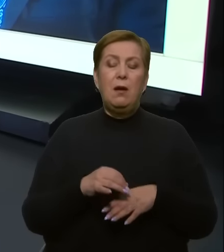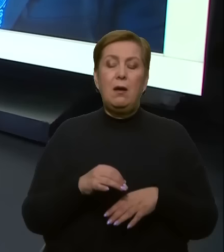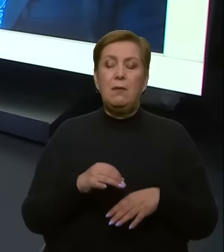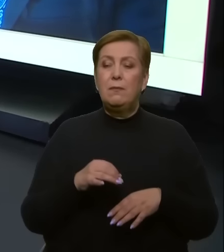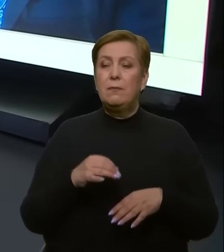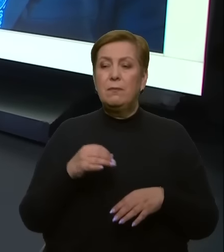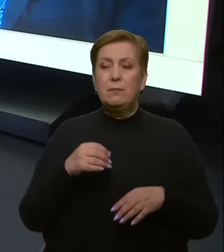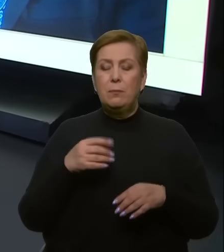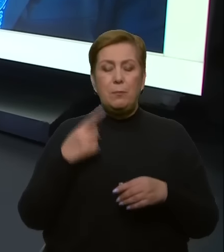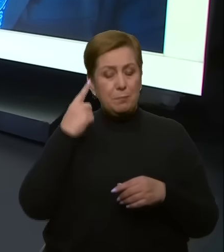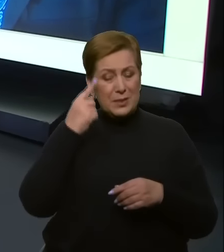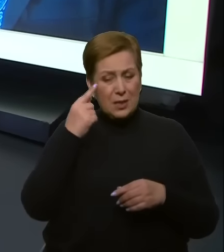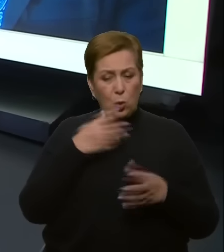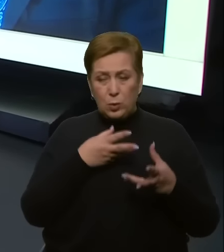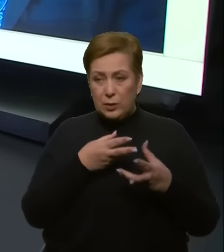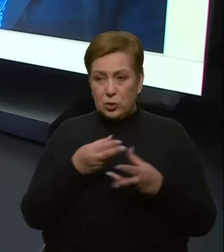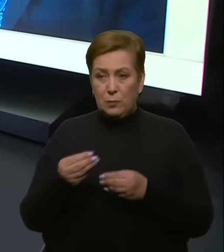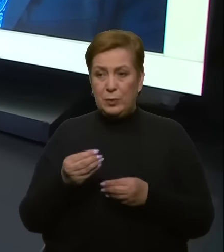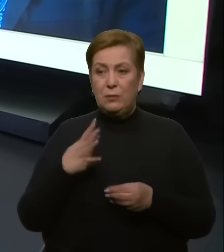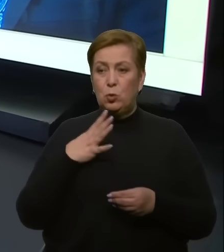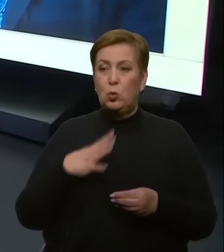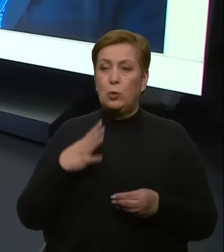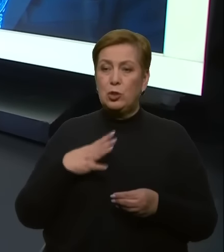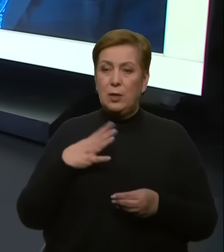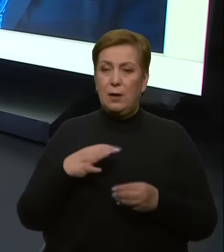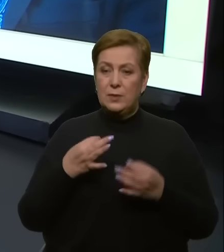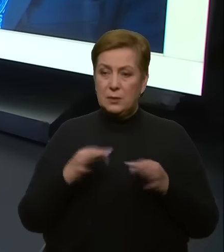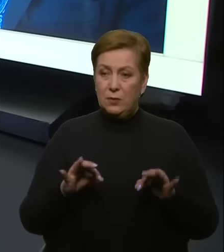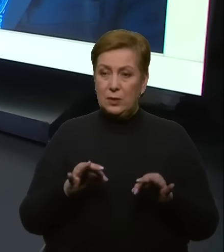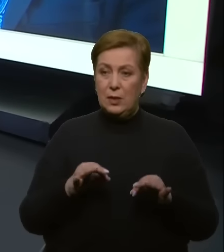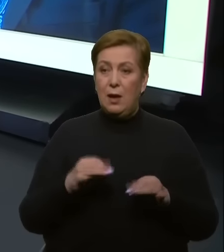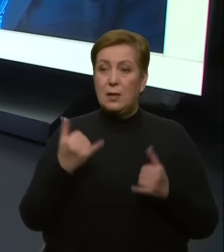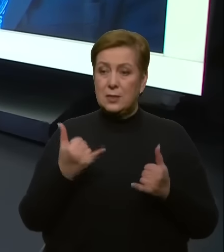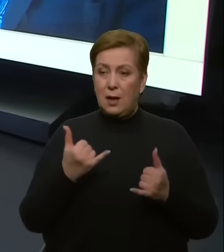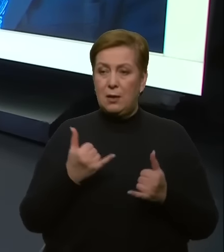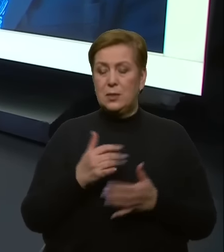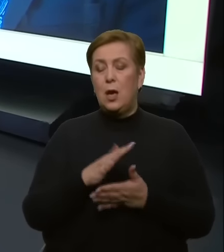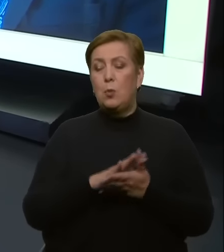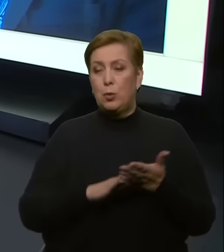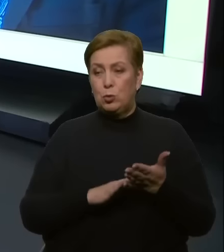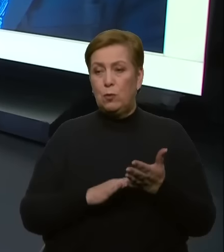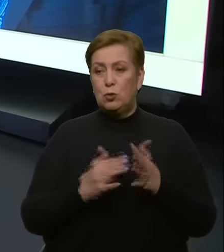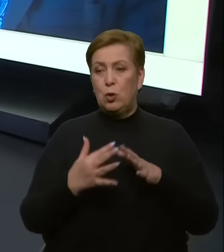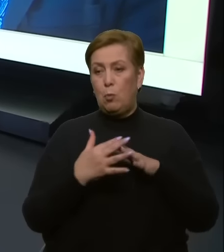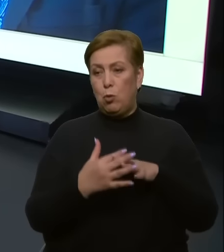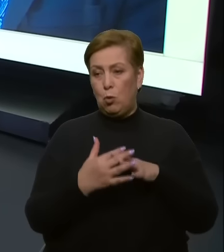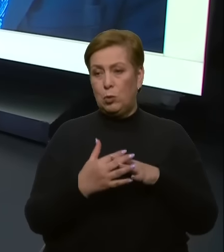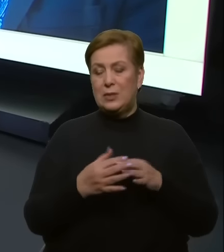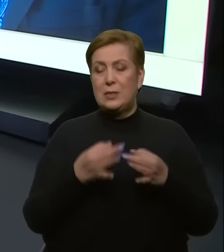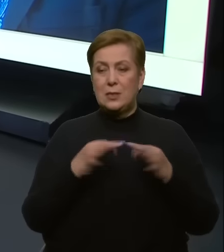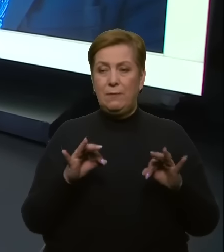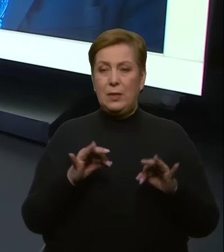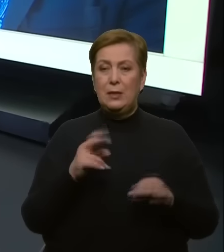звільнення. А з початком повномасштабного вторгнення продовжив захищати Україну і боротися за вільний Крим на